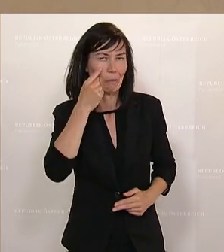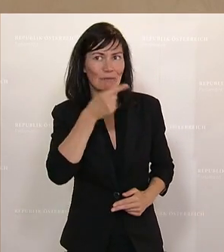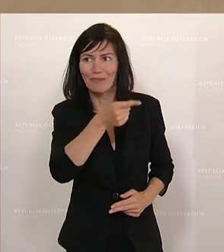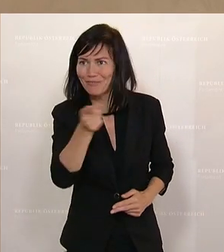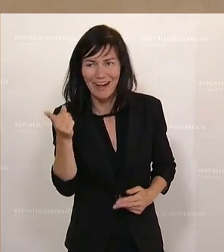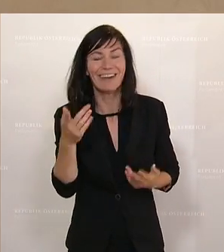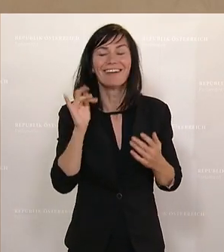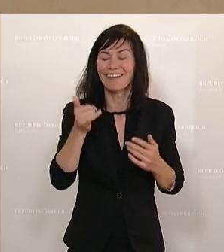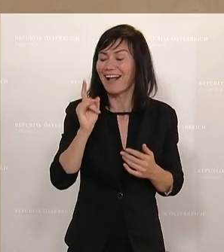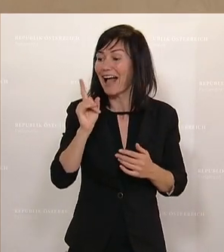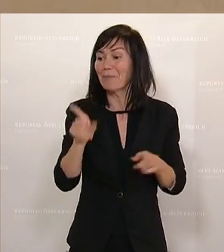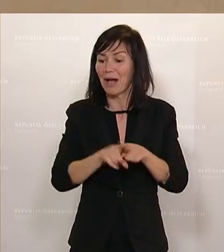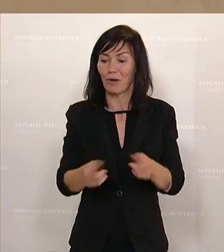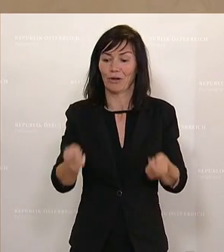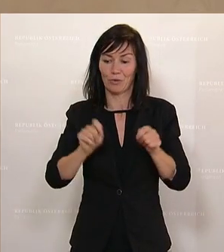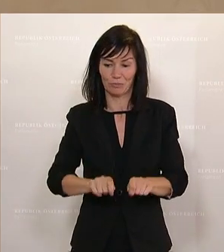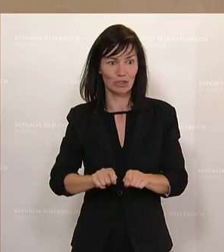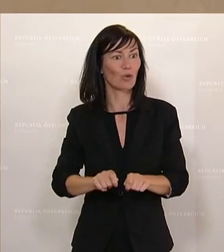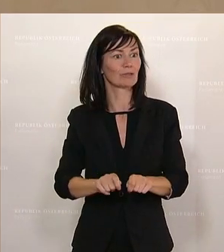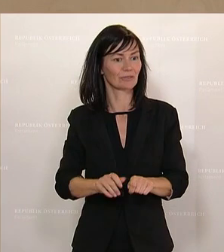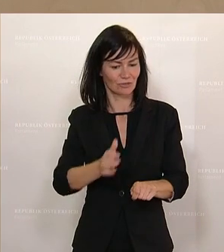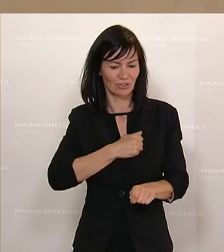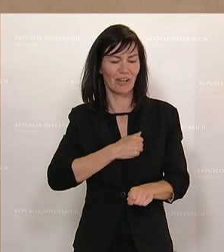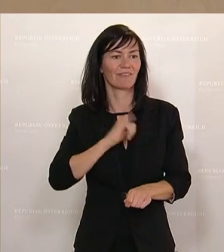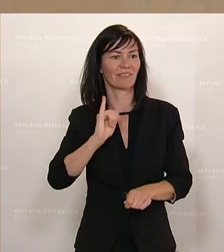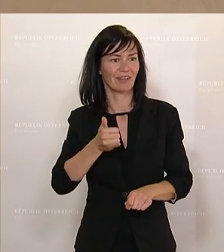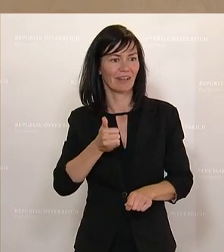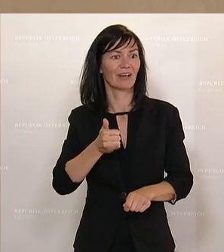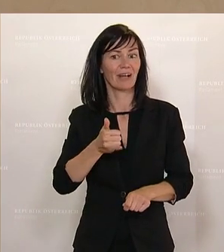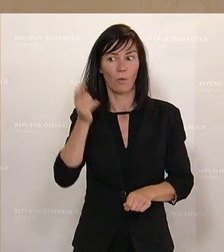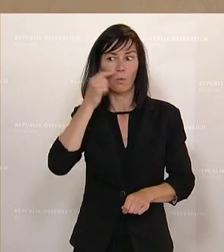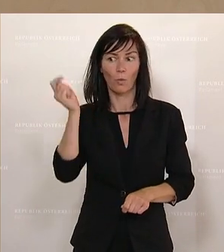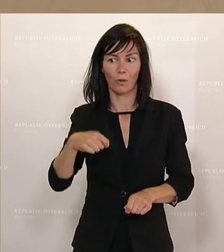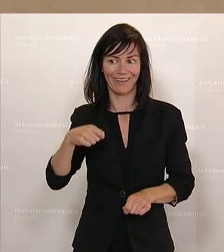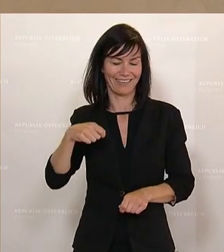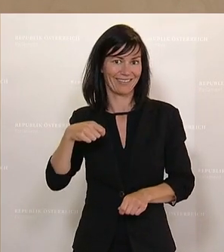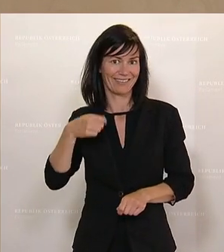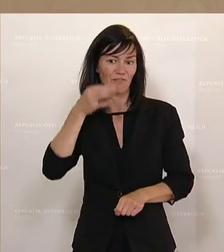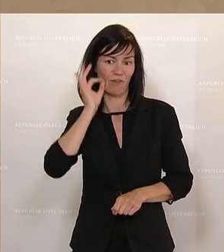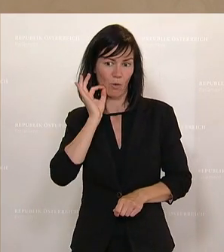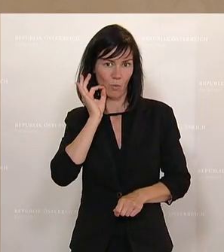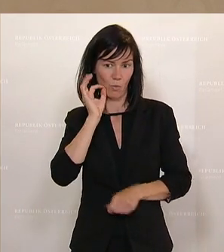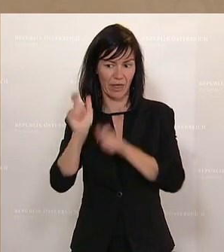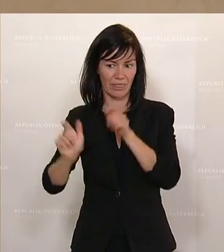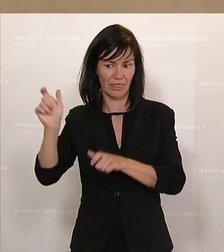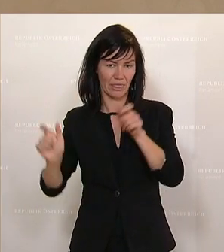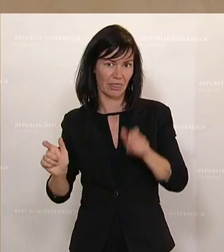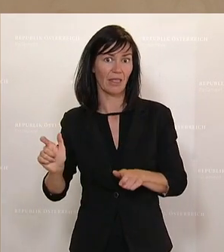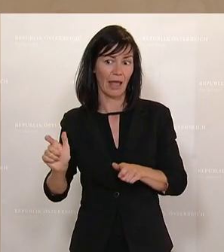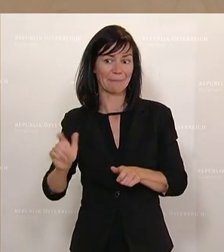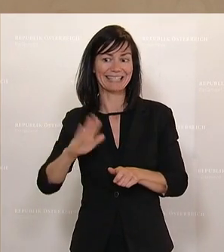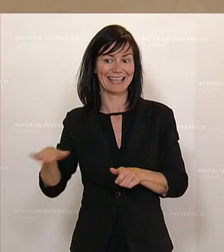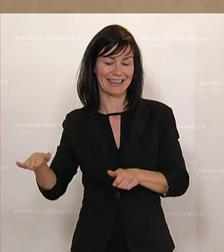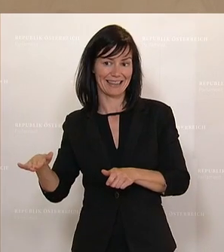und erreicht, und darüber bin ich auch sehr froh, dass Ukrainerinnen mit Kindern rückwirkend